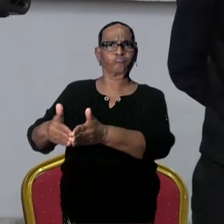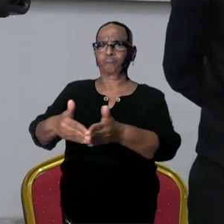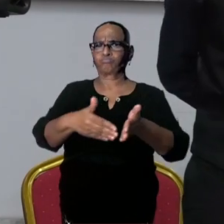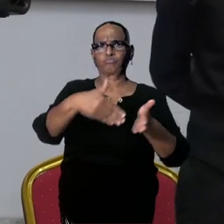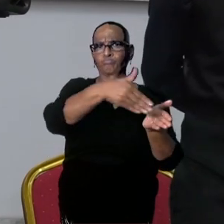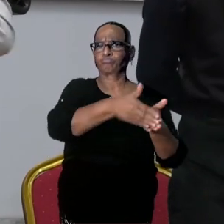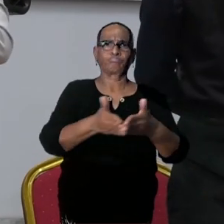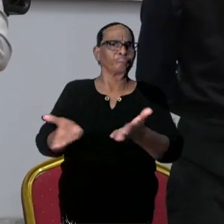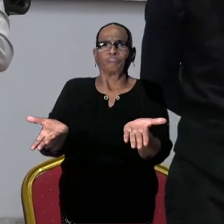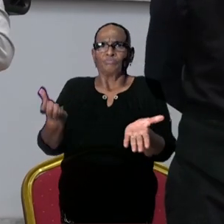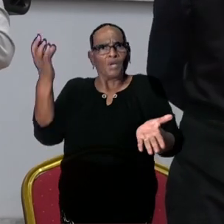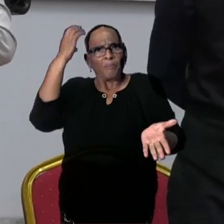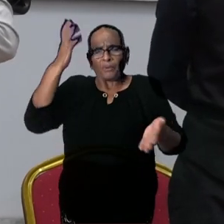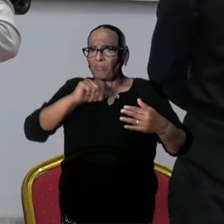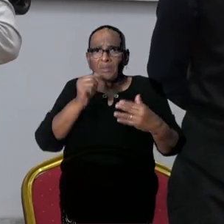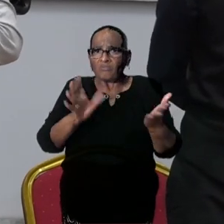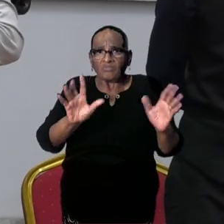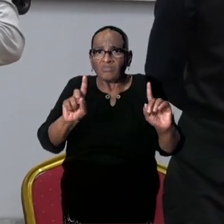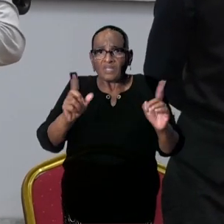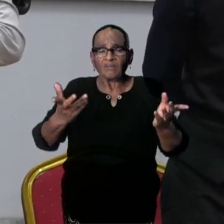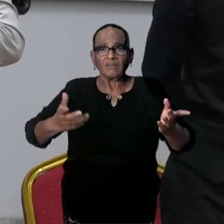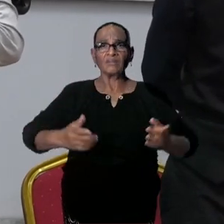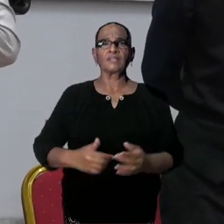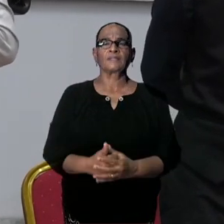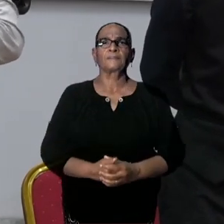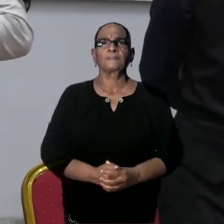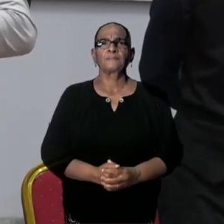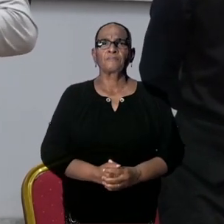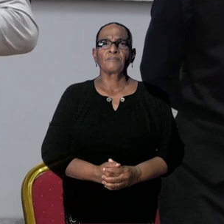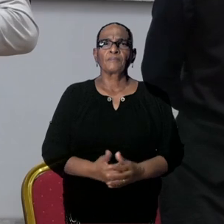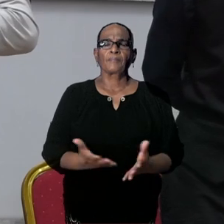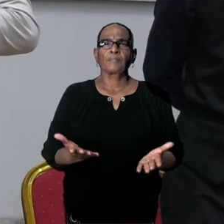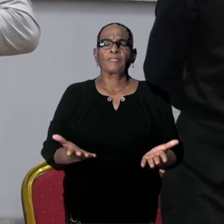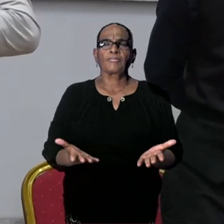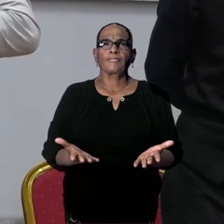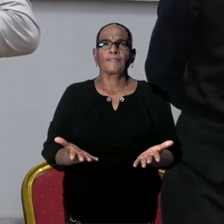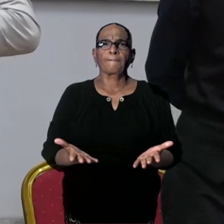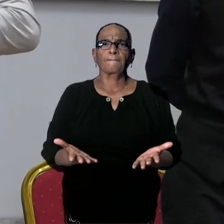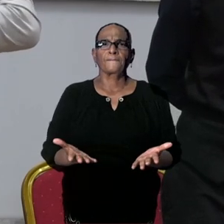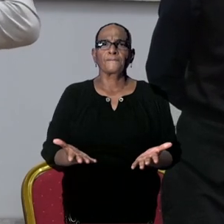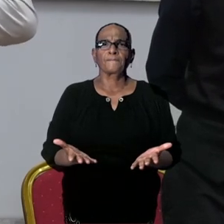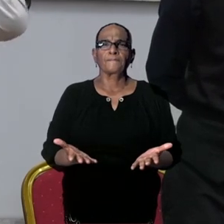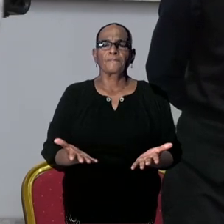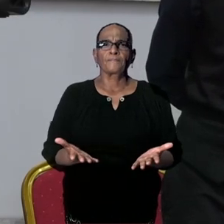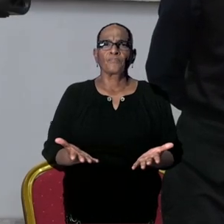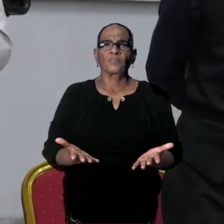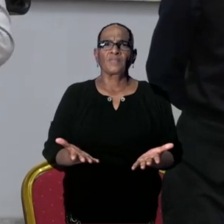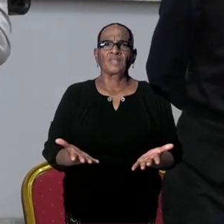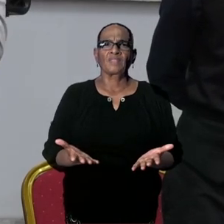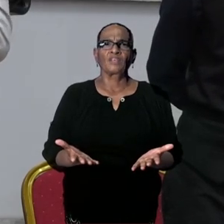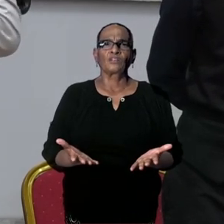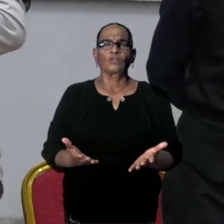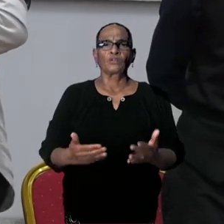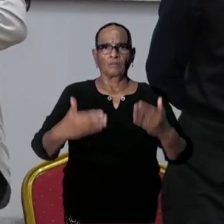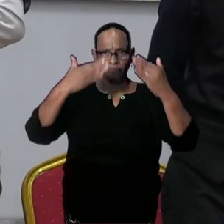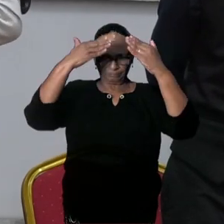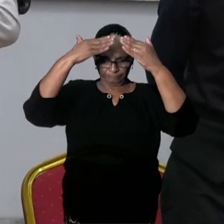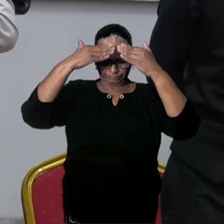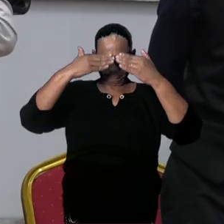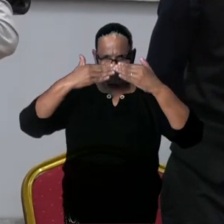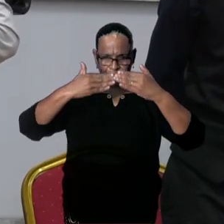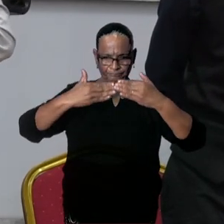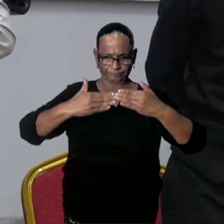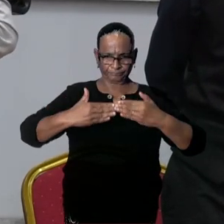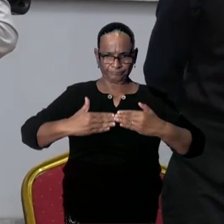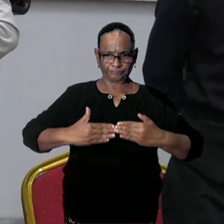Wat is het probleem? Dat is de vraag. Ik heb een vraag met betrekking tot de body scans. Ik had hier